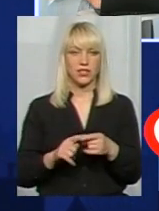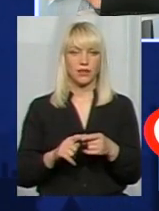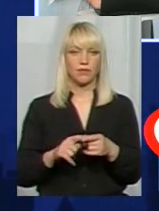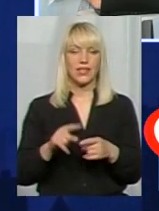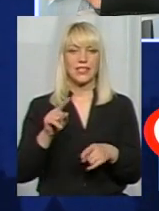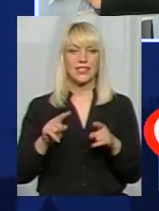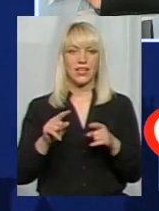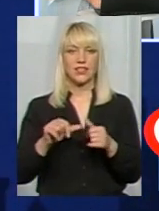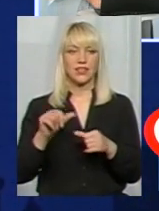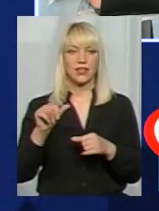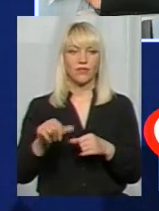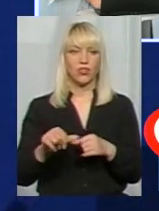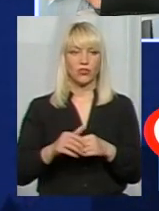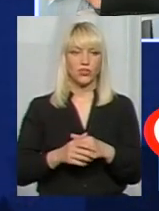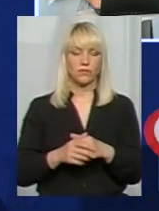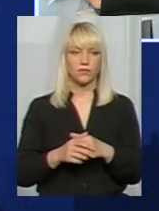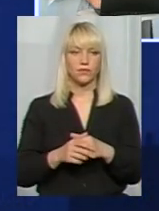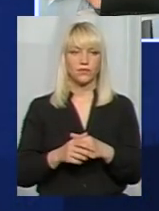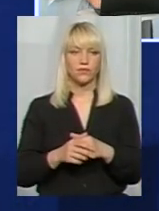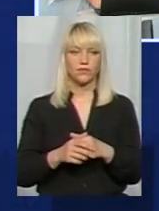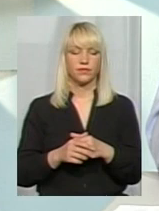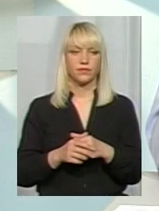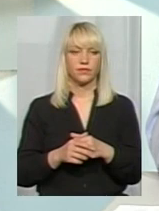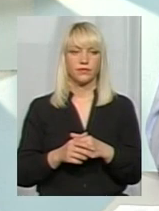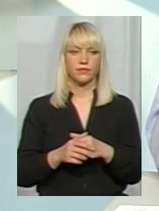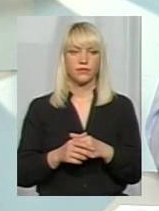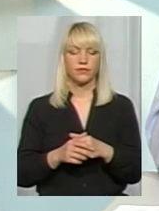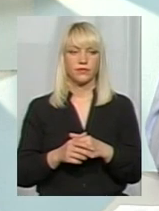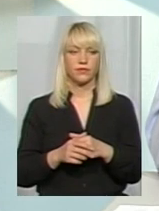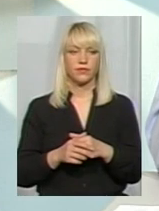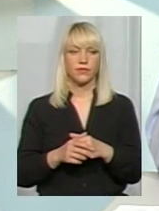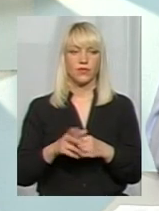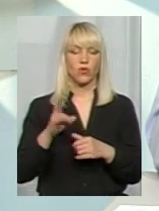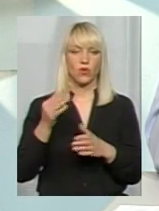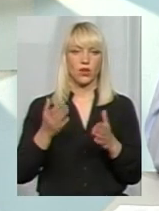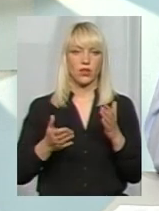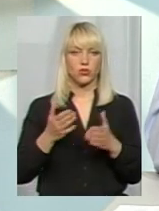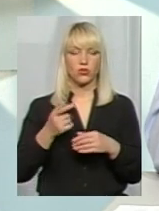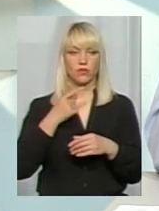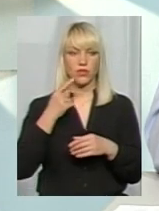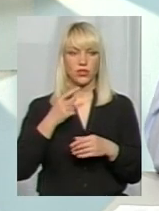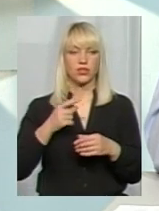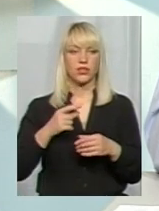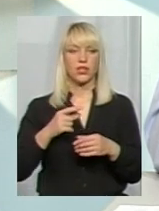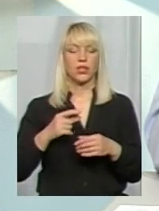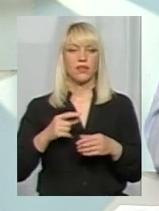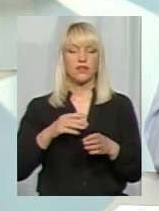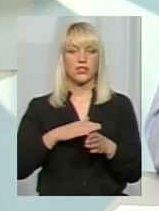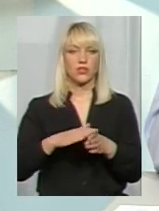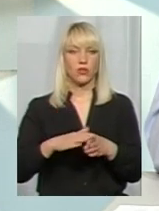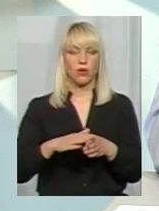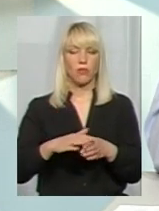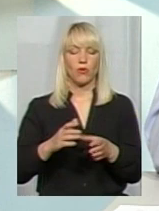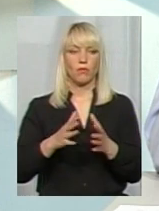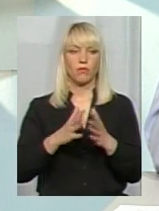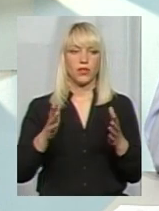виключенням, Одні краще підготовлені, інші гірше, але якщо взяти в цілому, більшість із них потребує